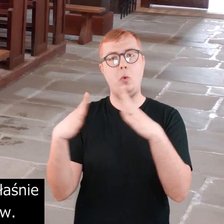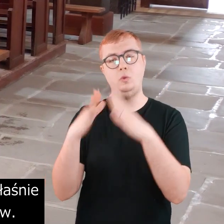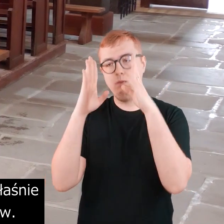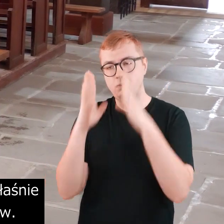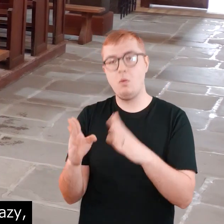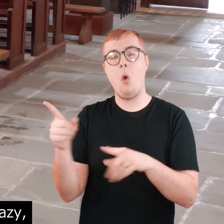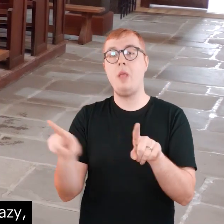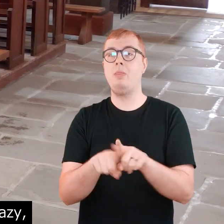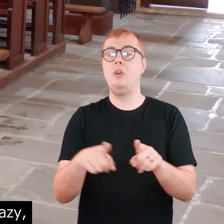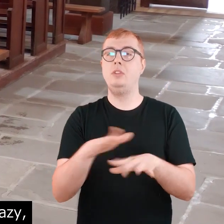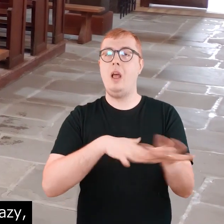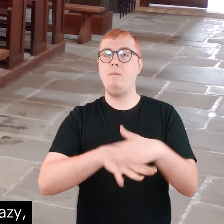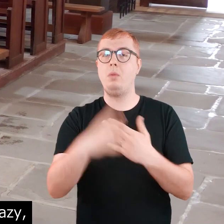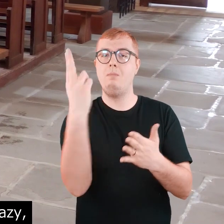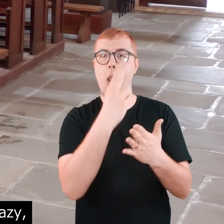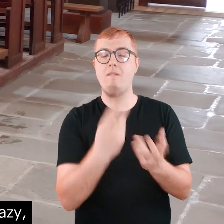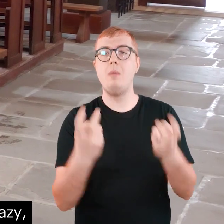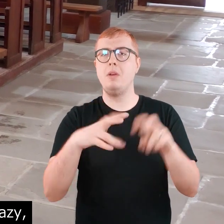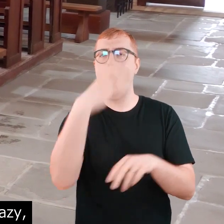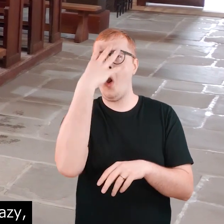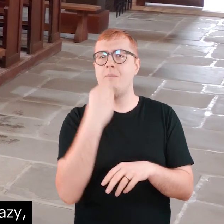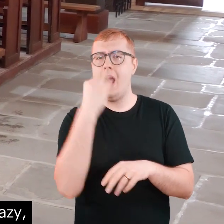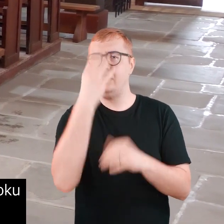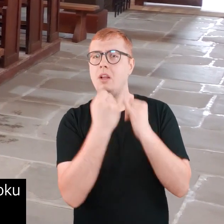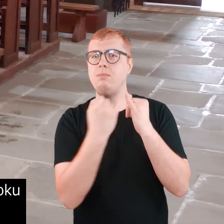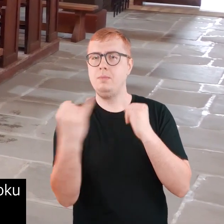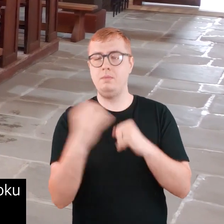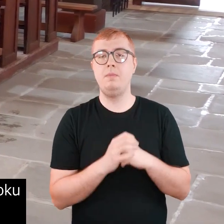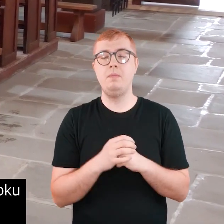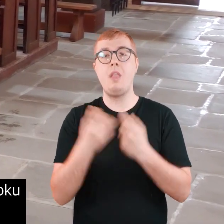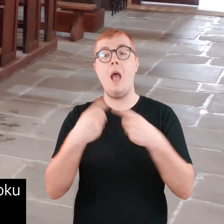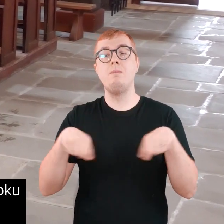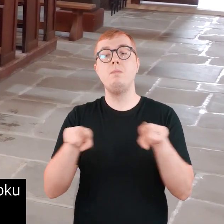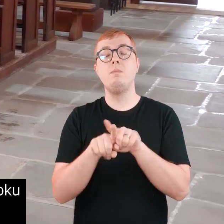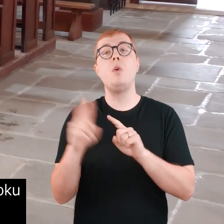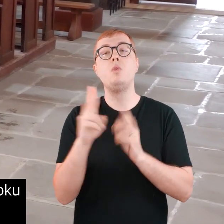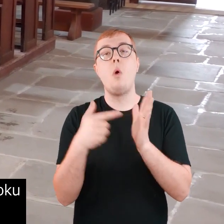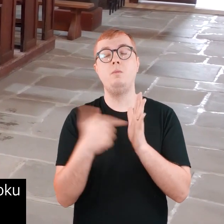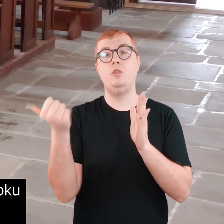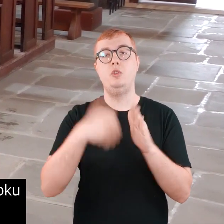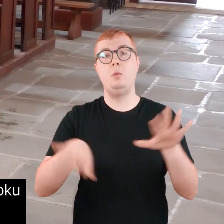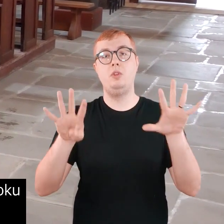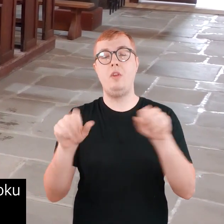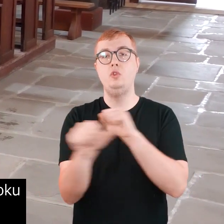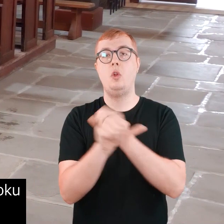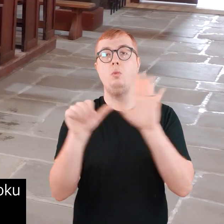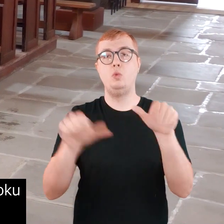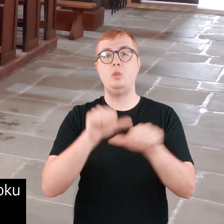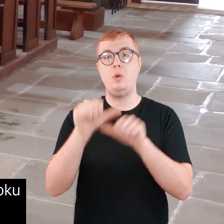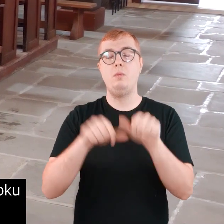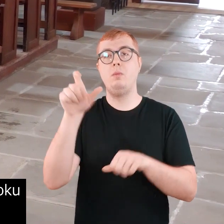kościołów. Była także malarką, tworzyła obrazy, natomiast wykonali ją w 1966